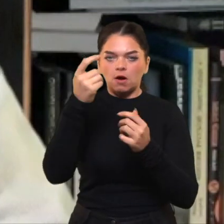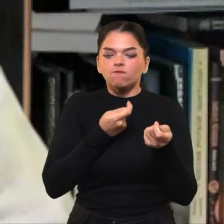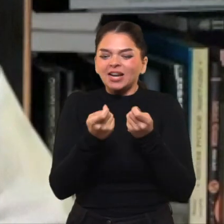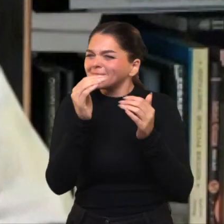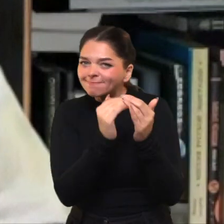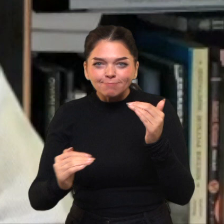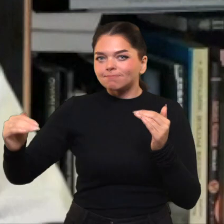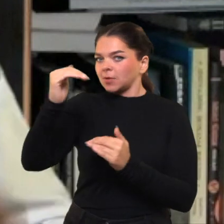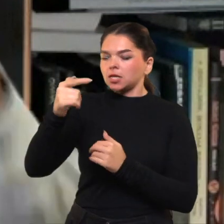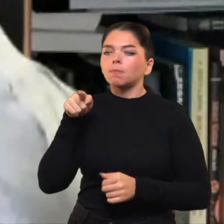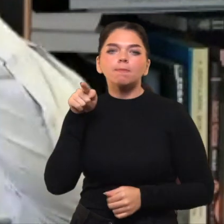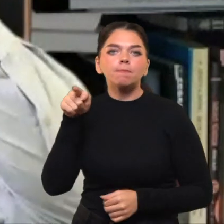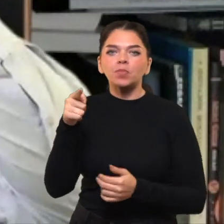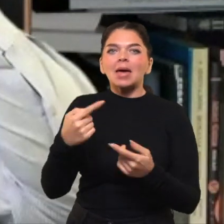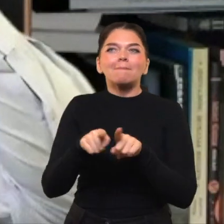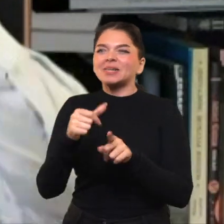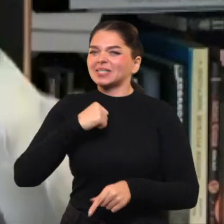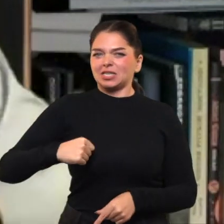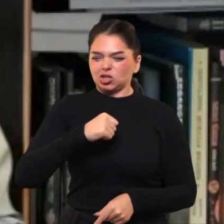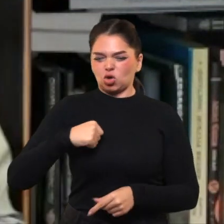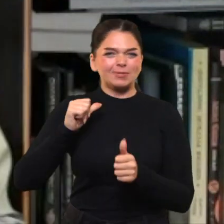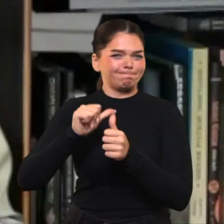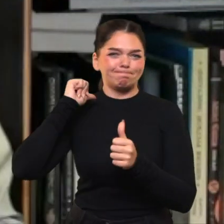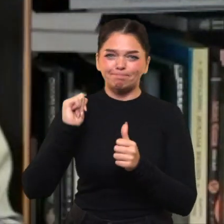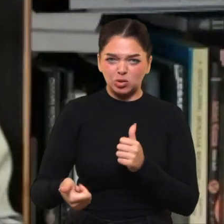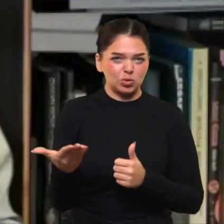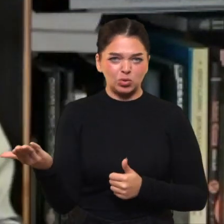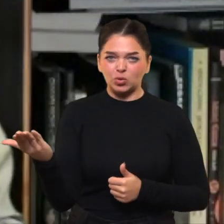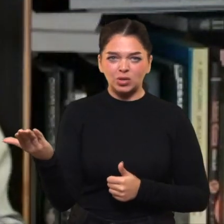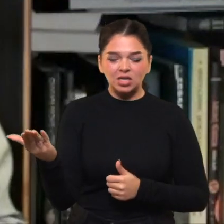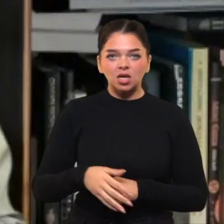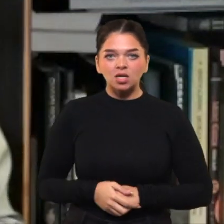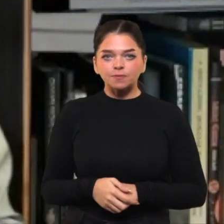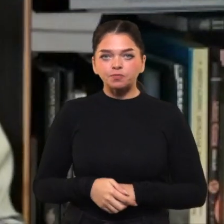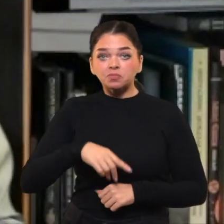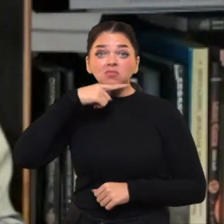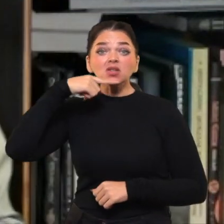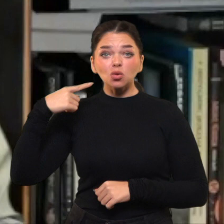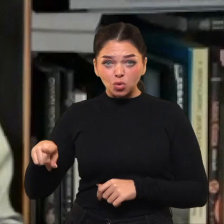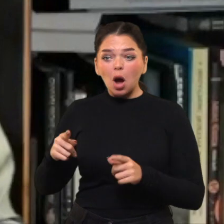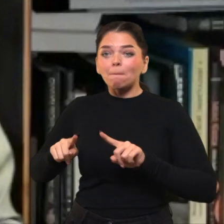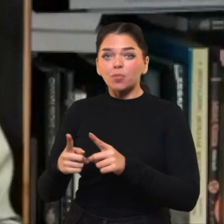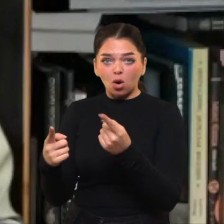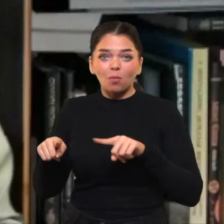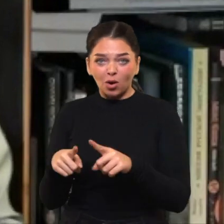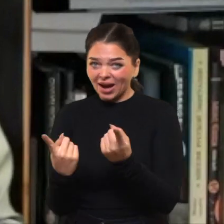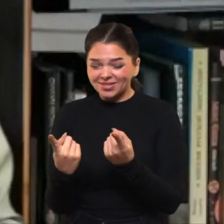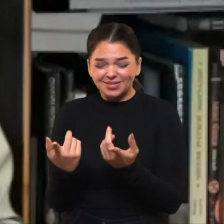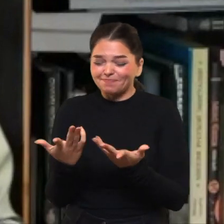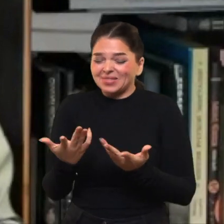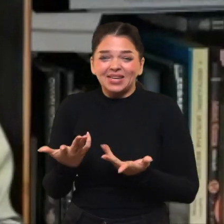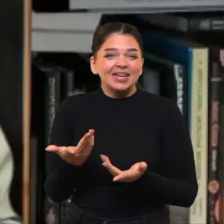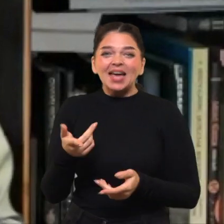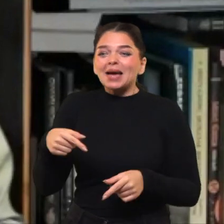šiuo momentu yra absoliučiai antikrikščioniška. Rusijos propaganda nežino refleksijos.